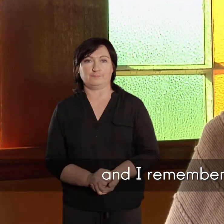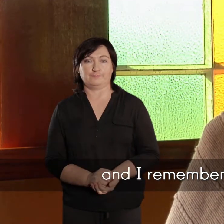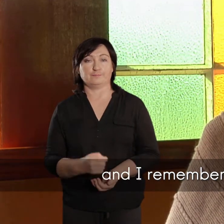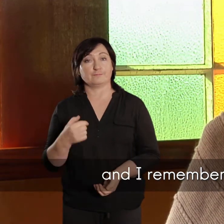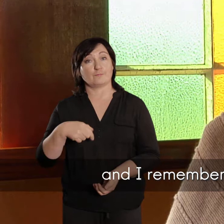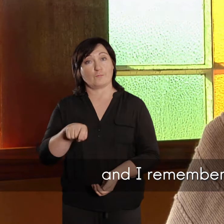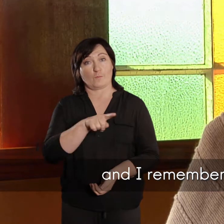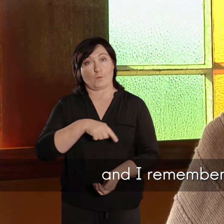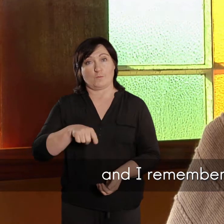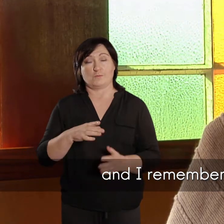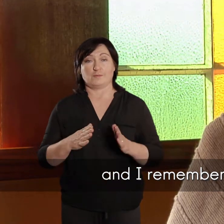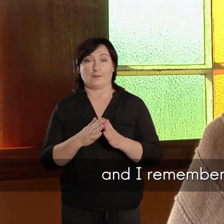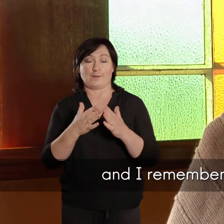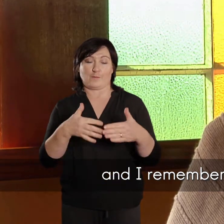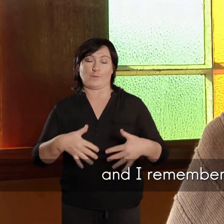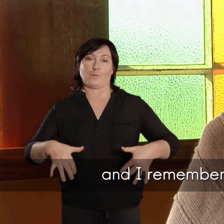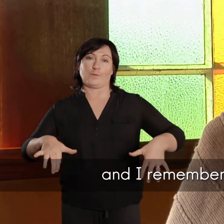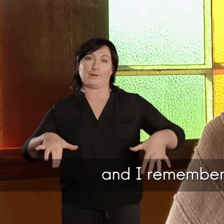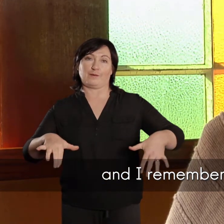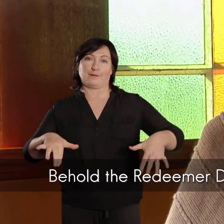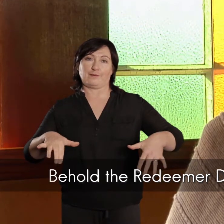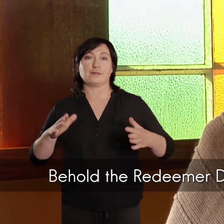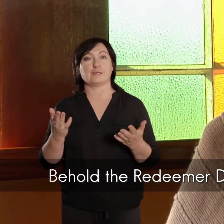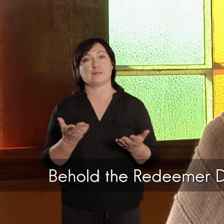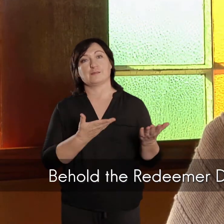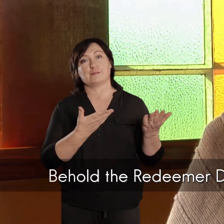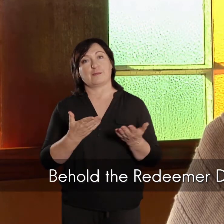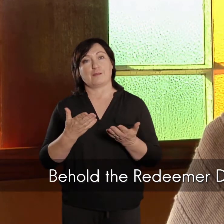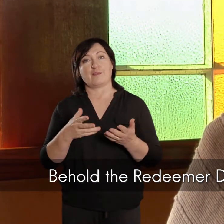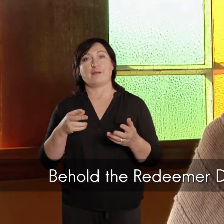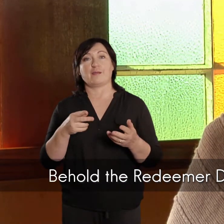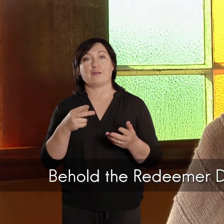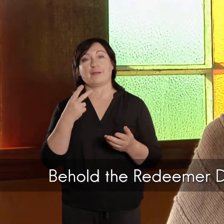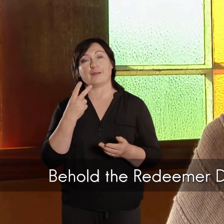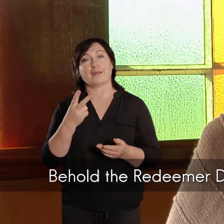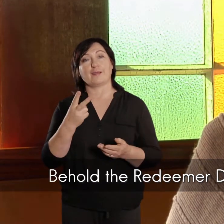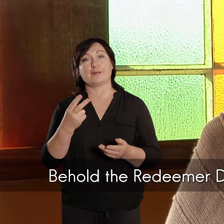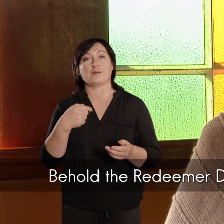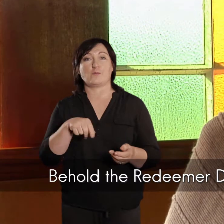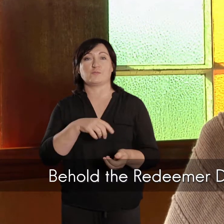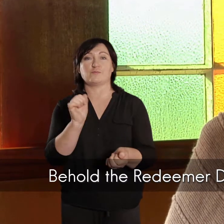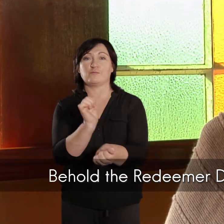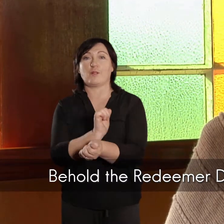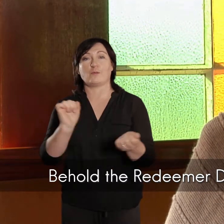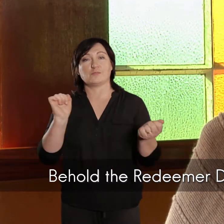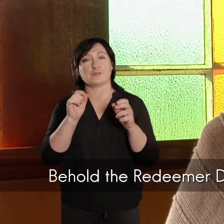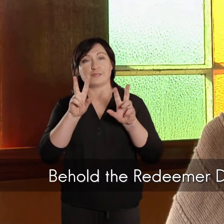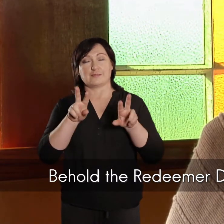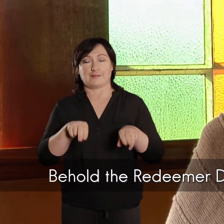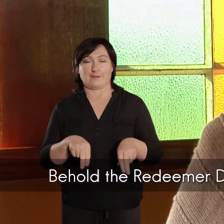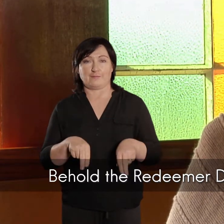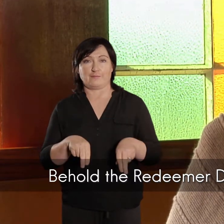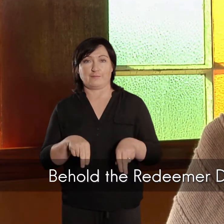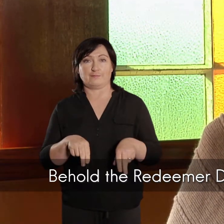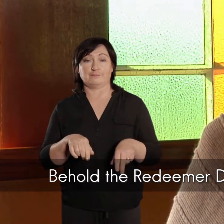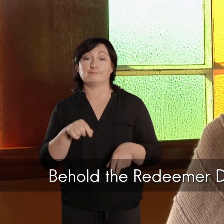het ons koer gesing die hou drie die medaai en Pet het op die prekstoel